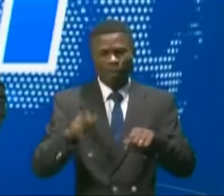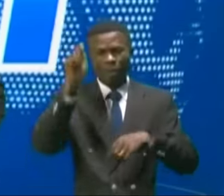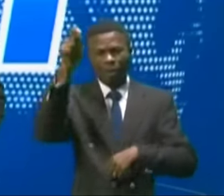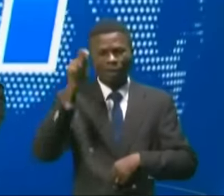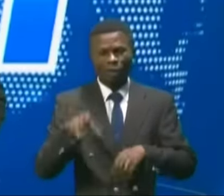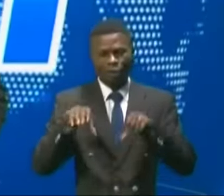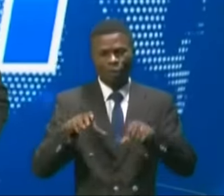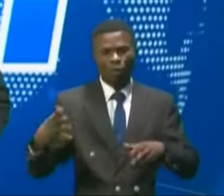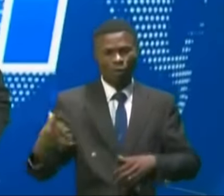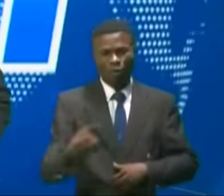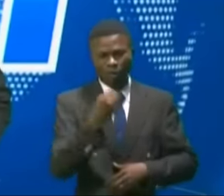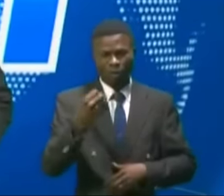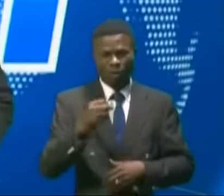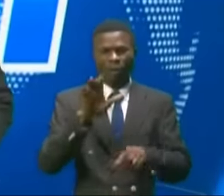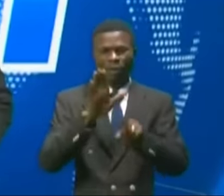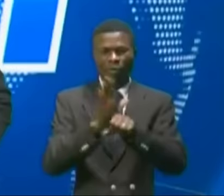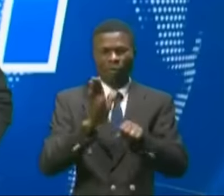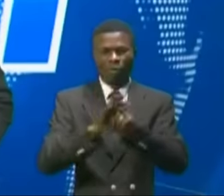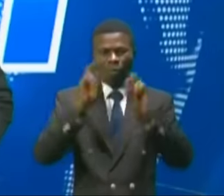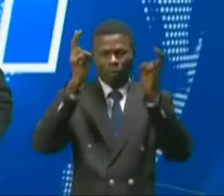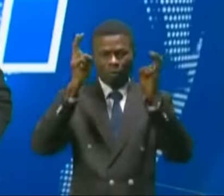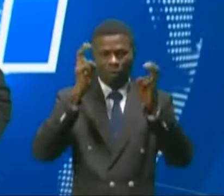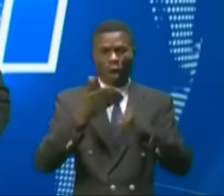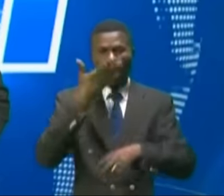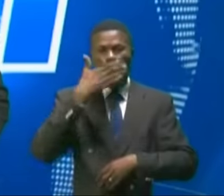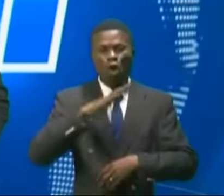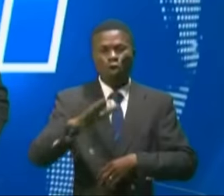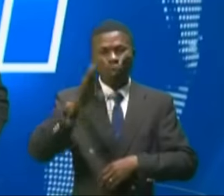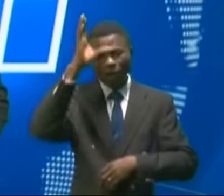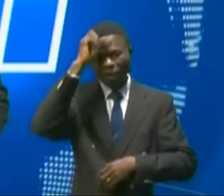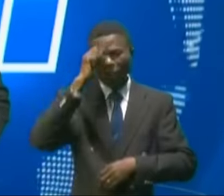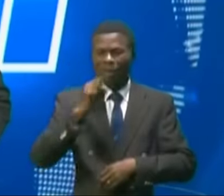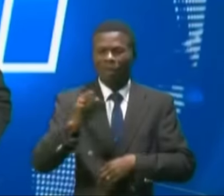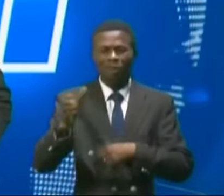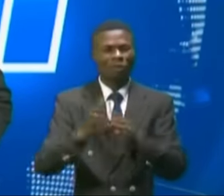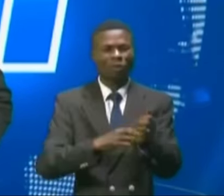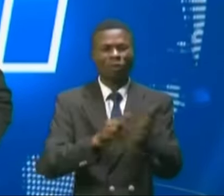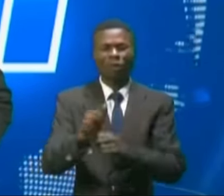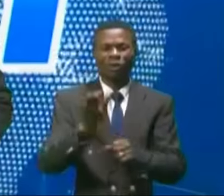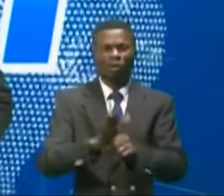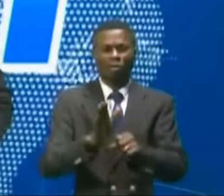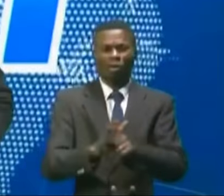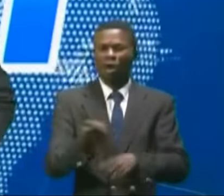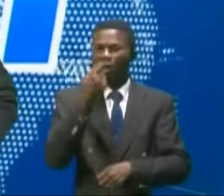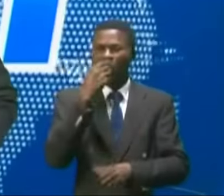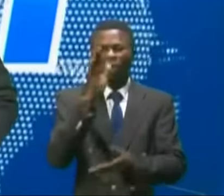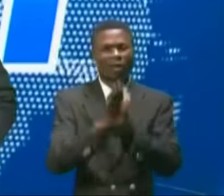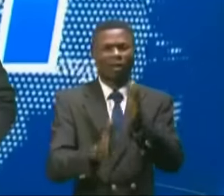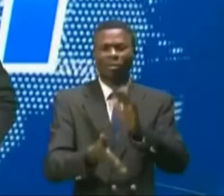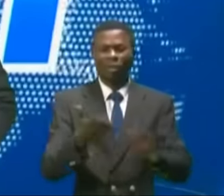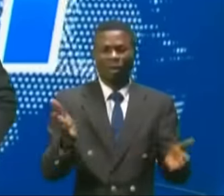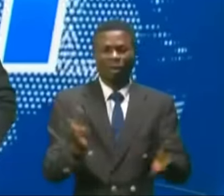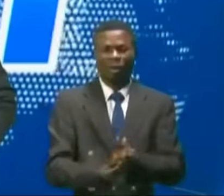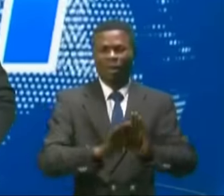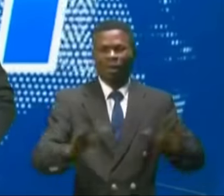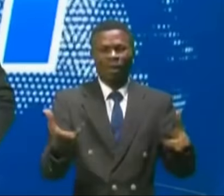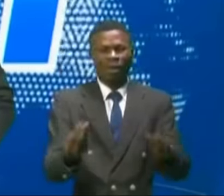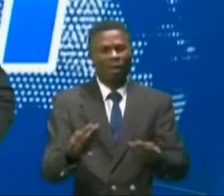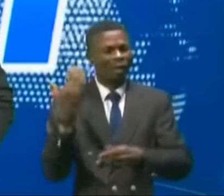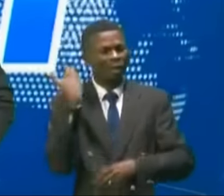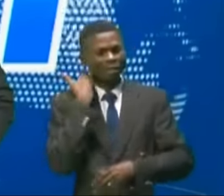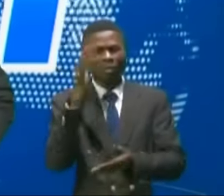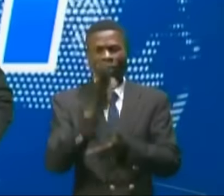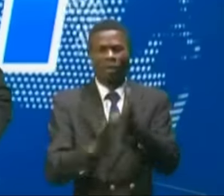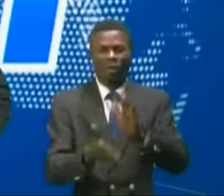M23. Toujours dans les titres, il ne restait qu'un hôpital des noms, pas des laboratoires, pas des médicaments. Pas des lits pour le